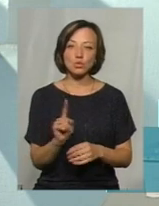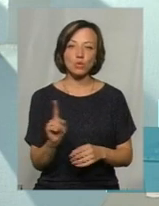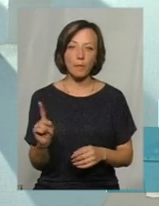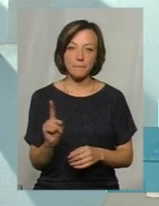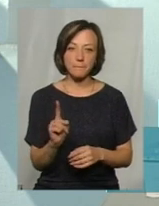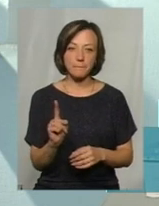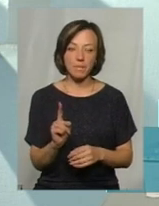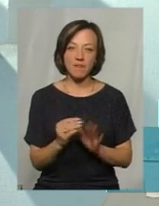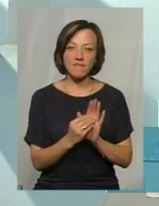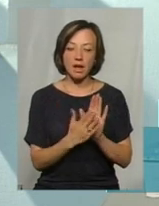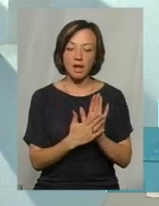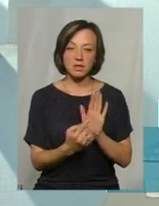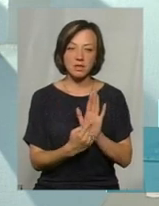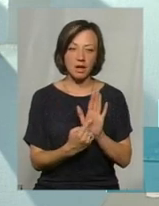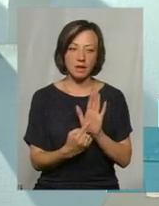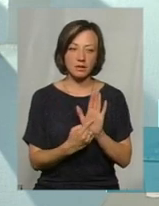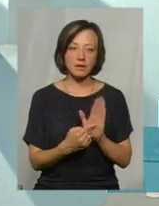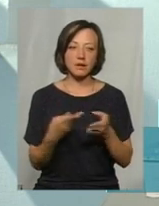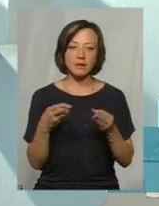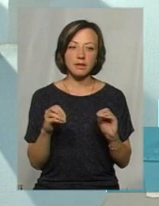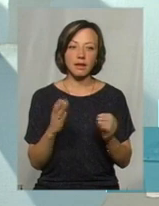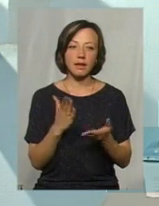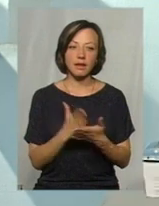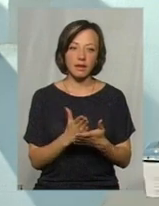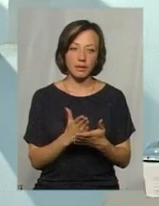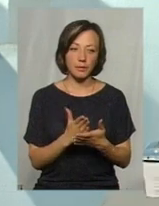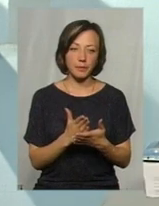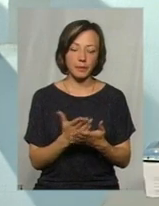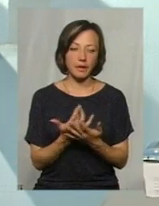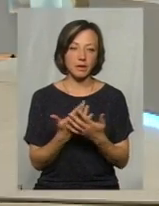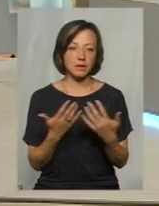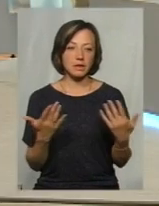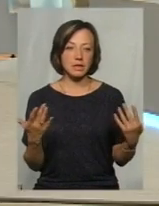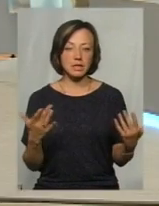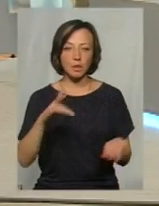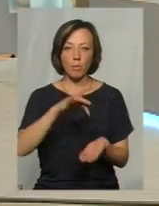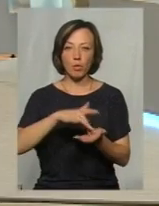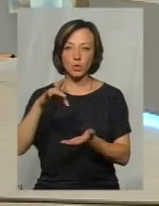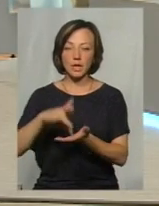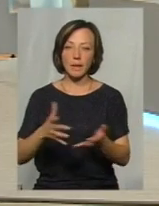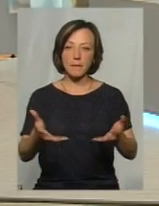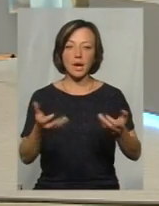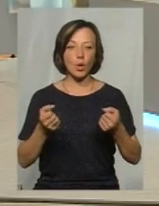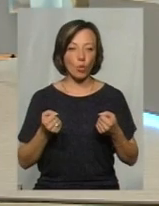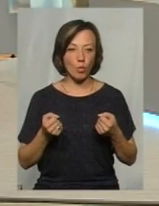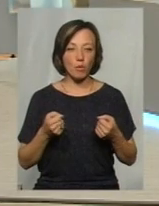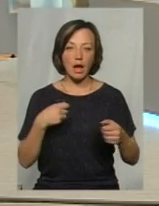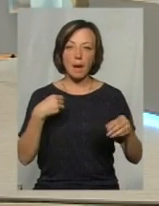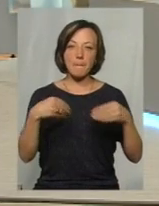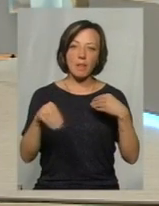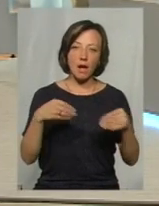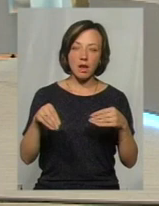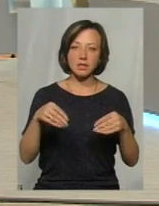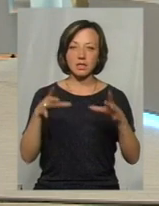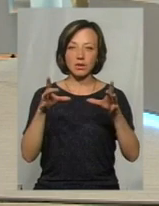вказати на ній, де є різні пункти прийому, там, пластику,